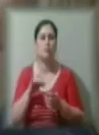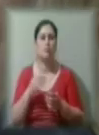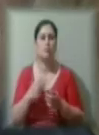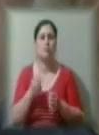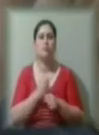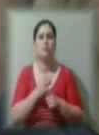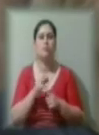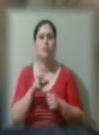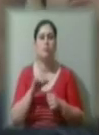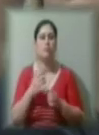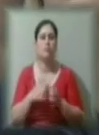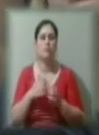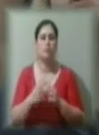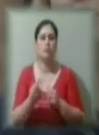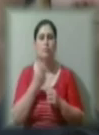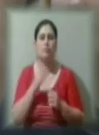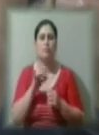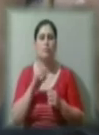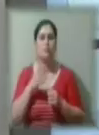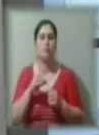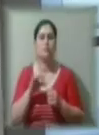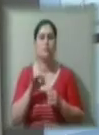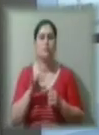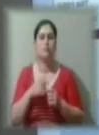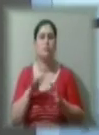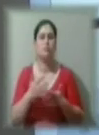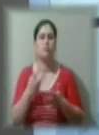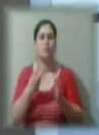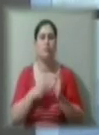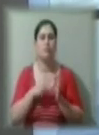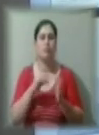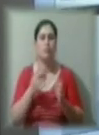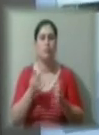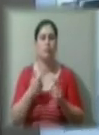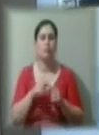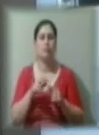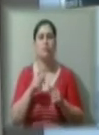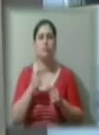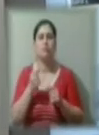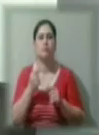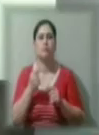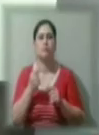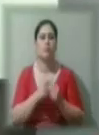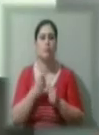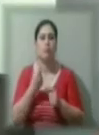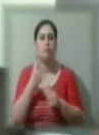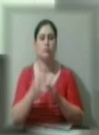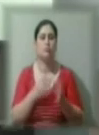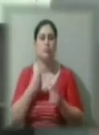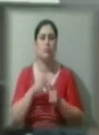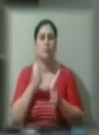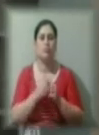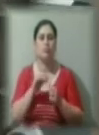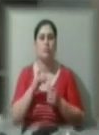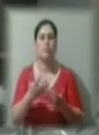Херсонського обласного онкологічного диспансеру, відбулась 28 лютого. За одну зміну, а це доба, кожен з апаратів здатен прийняти до